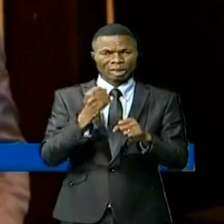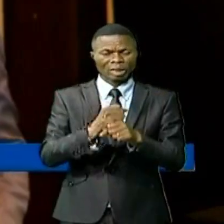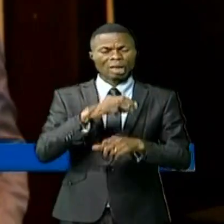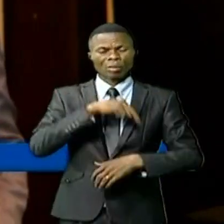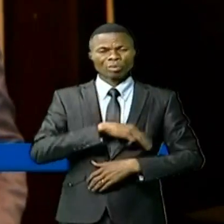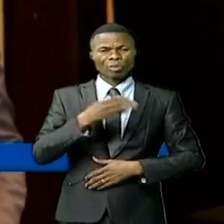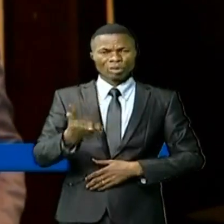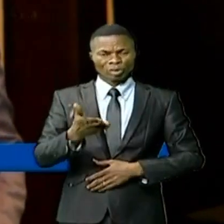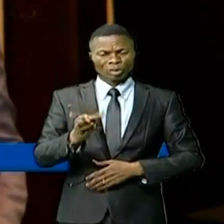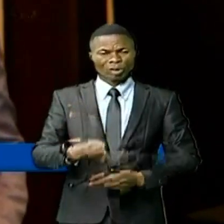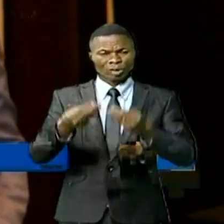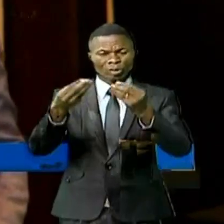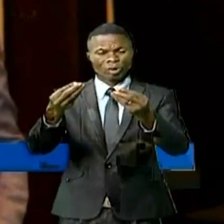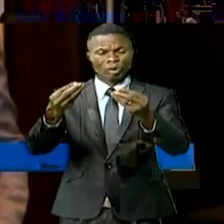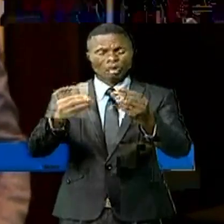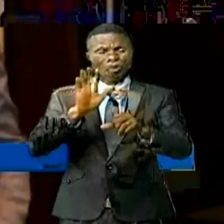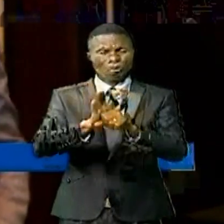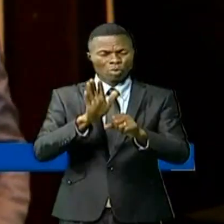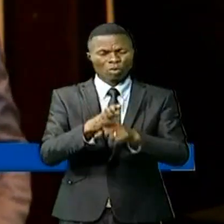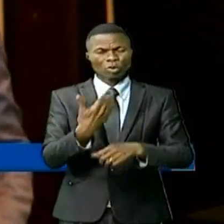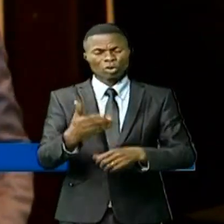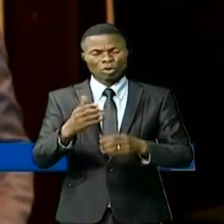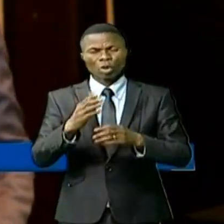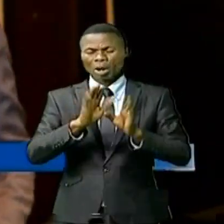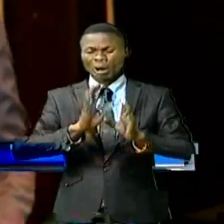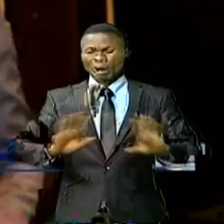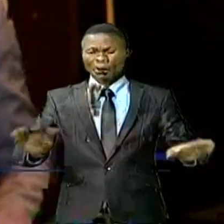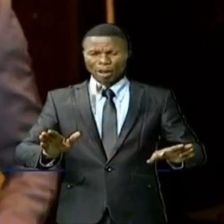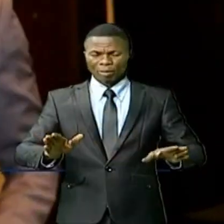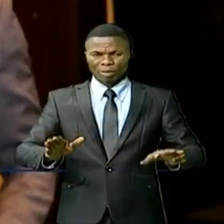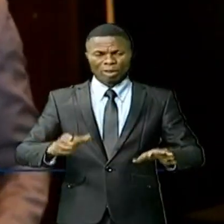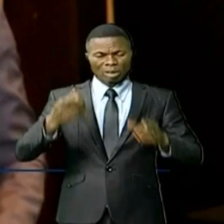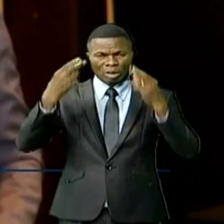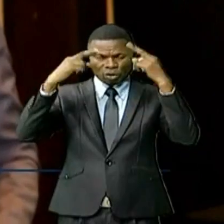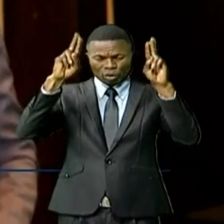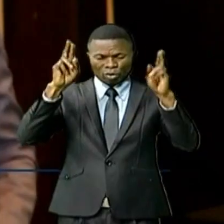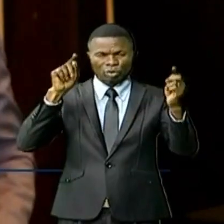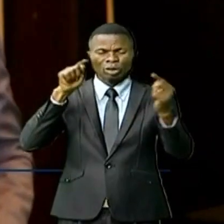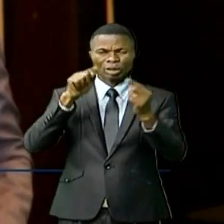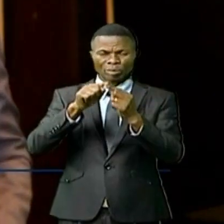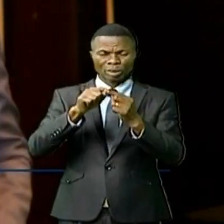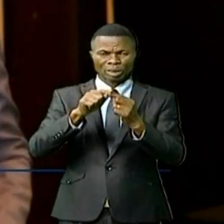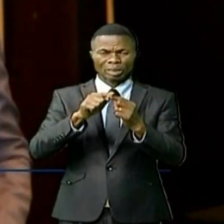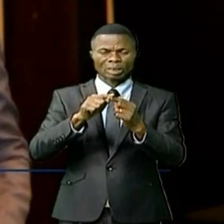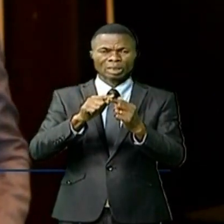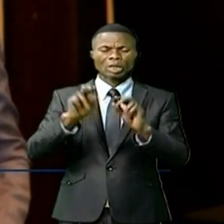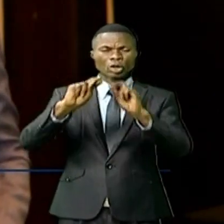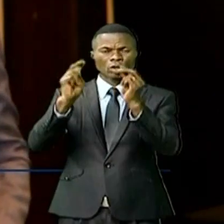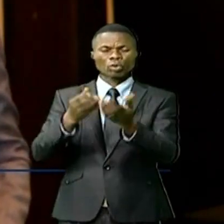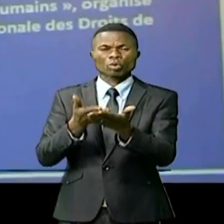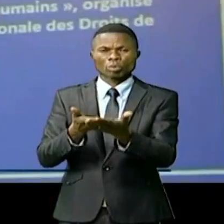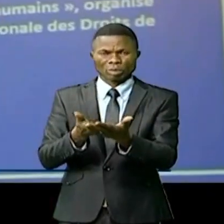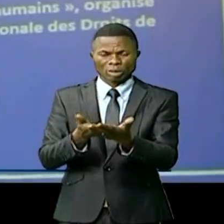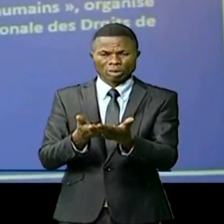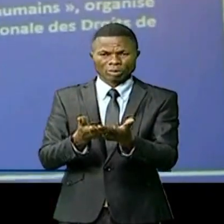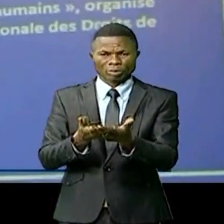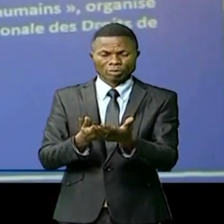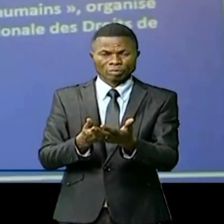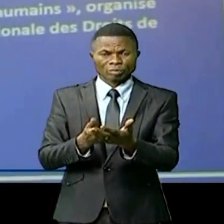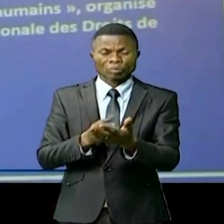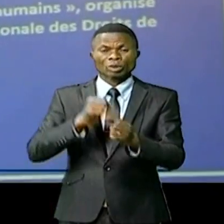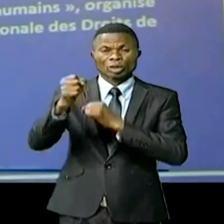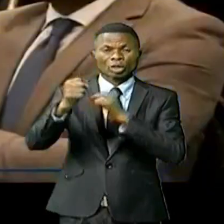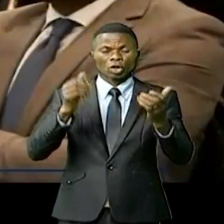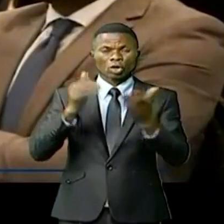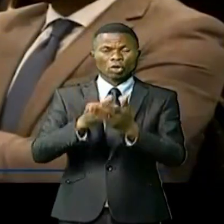mission, en leur accordant les moyens nécessaires afin d'atteindre les objectifs leur assignés. Lutte contre